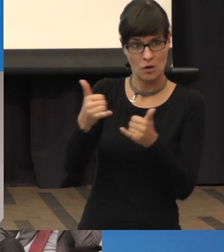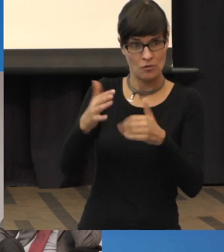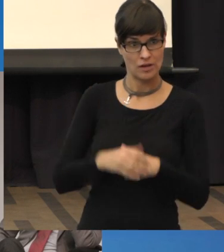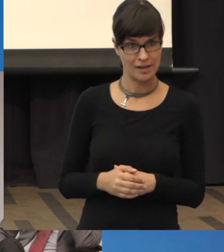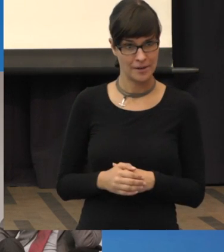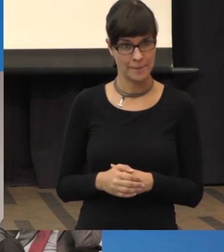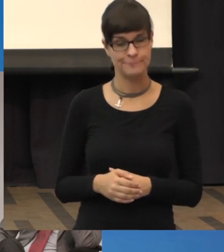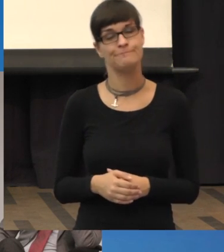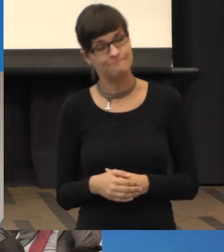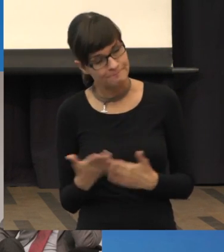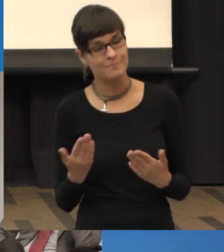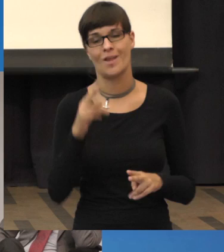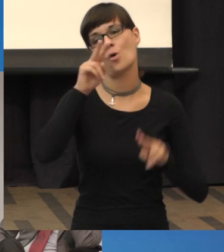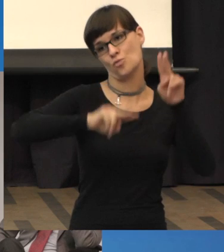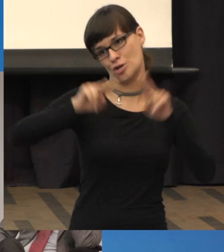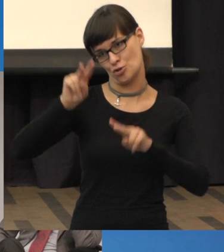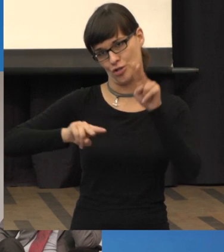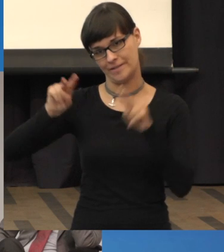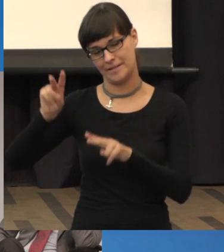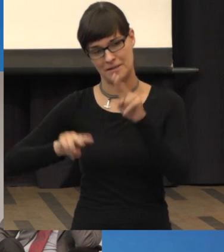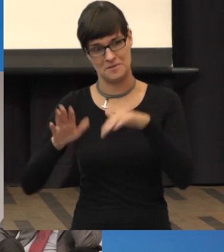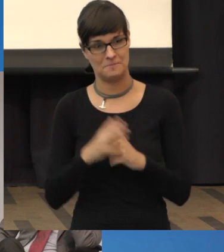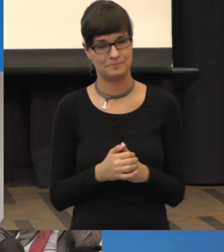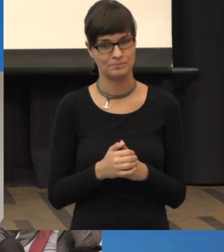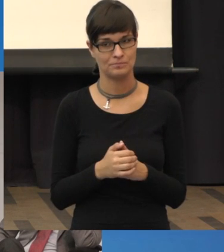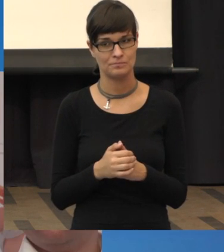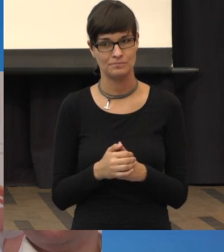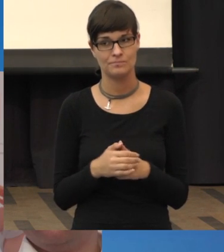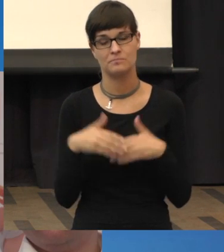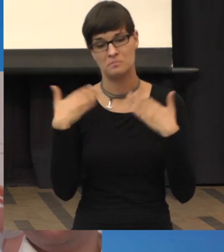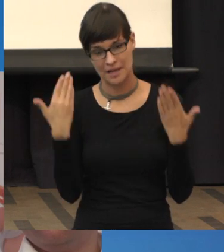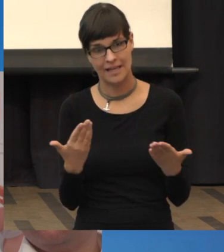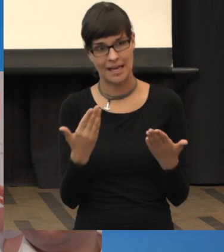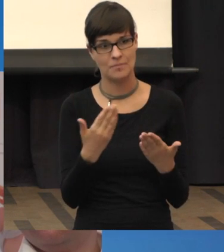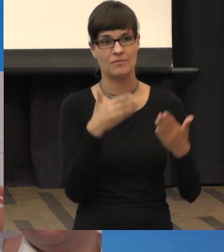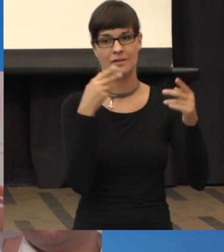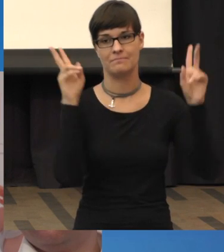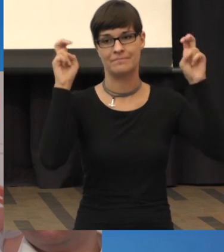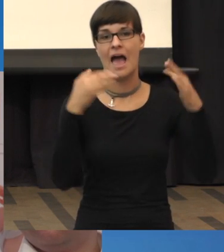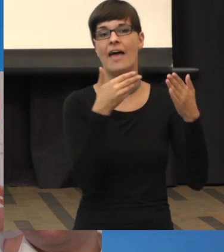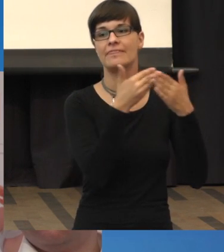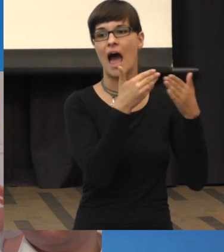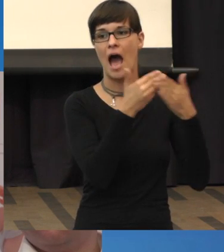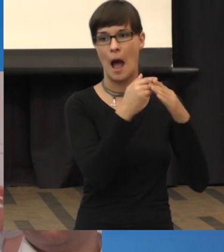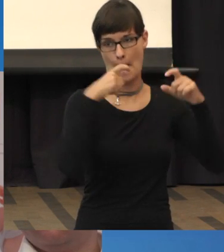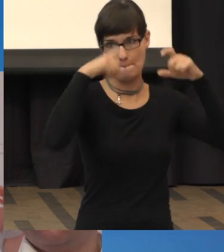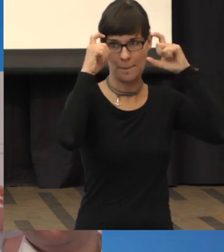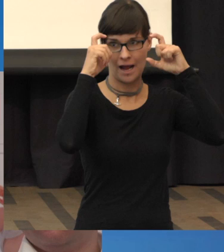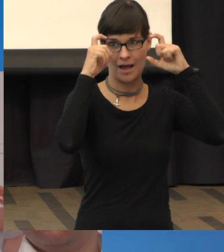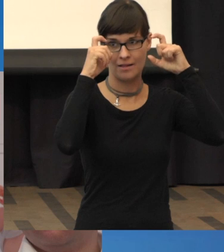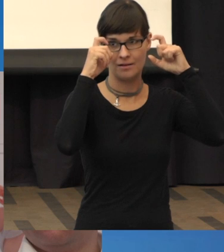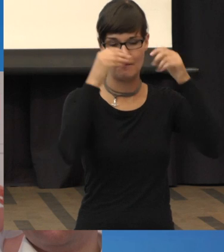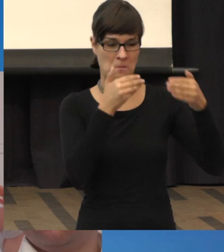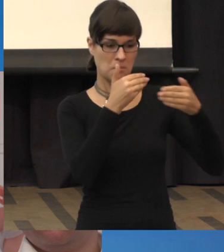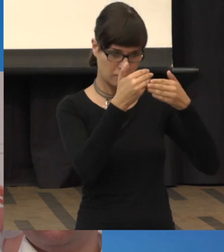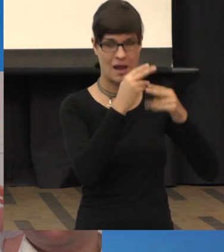ist sehr unterschiedlich. Es gibt, wie gesagt, die sogenannten Nahbrillen, die nur den Ausgleich der Distanz